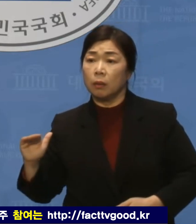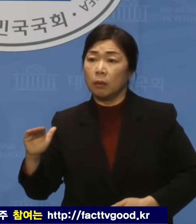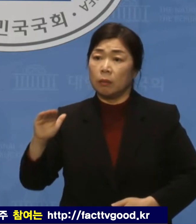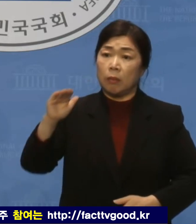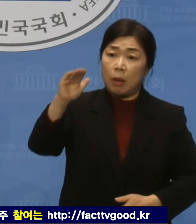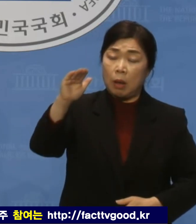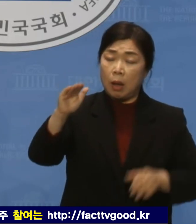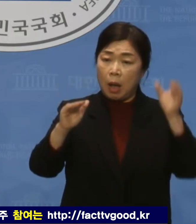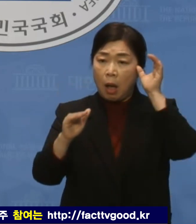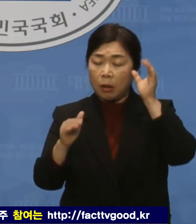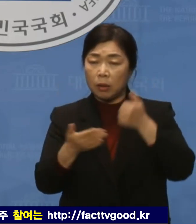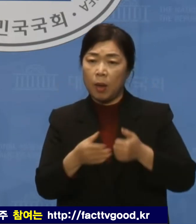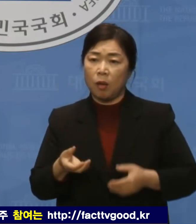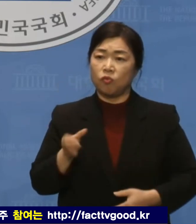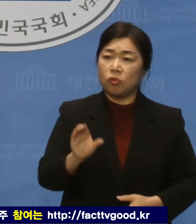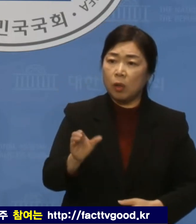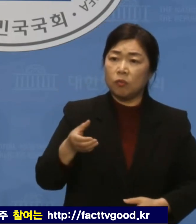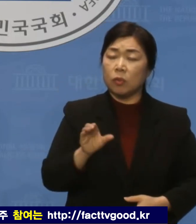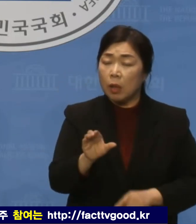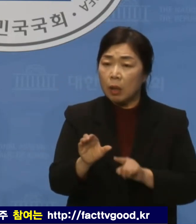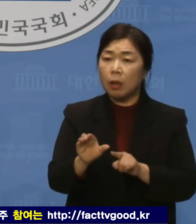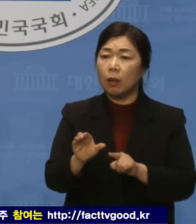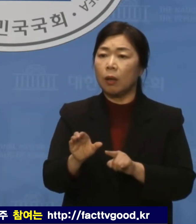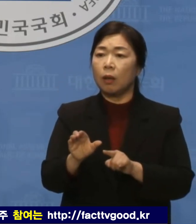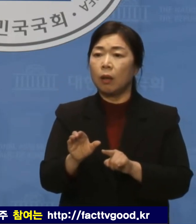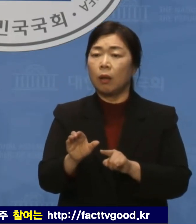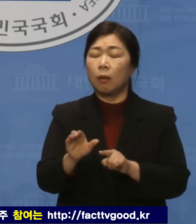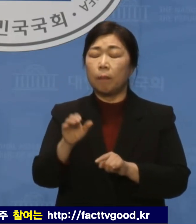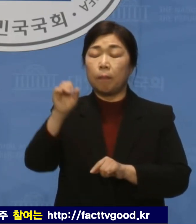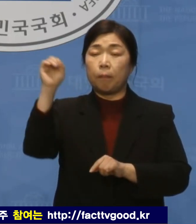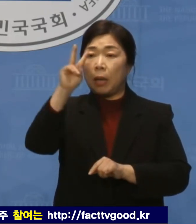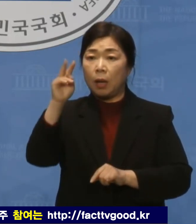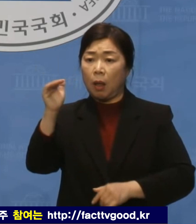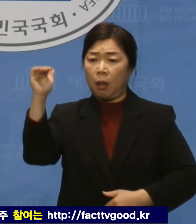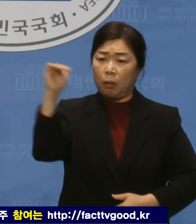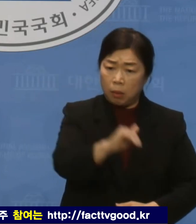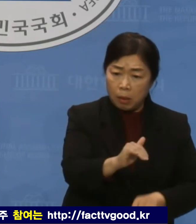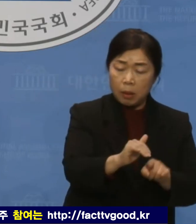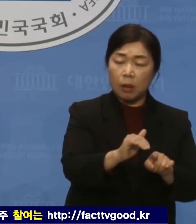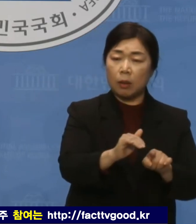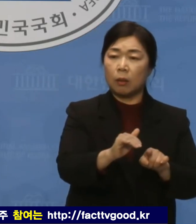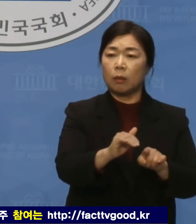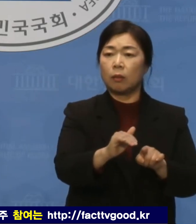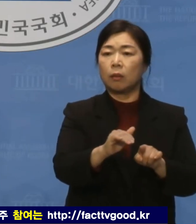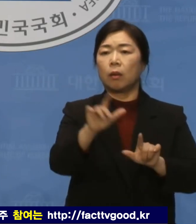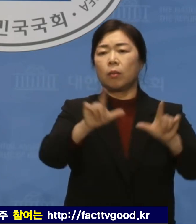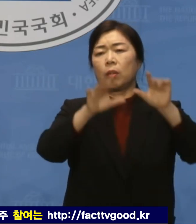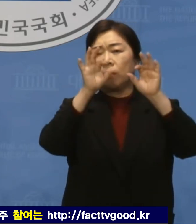주식시장이 무슨 코인 시장이냐고 푸념하고 있습니다.